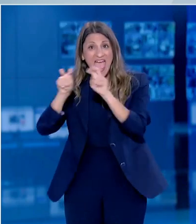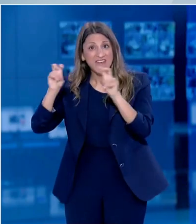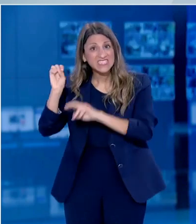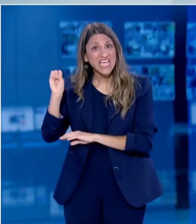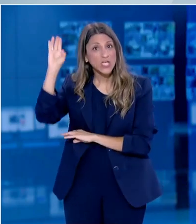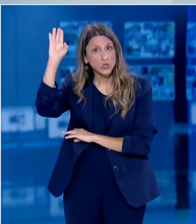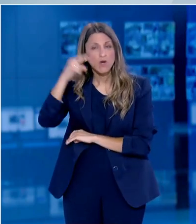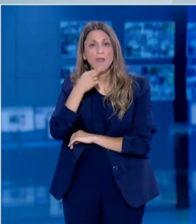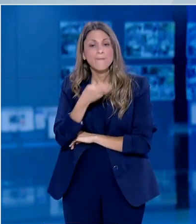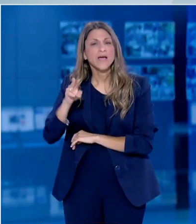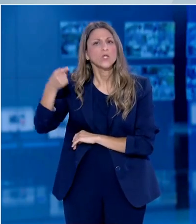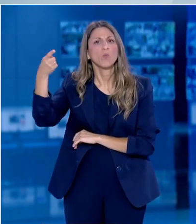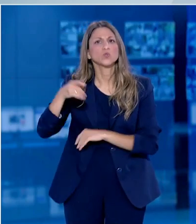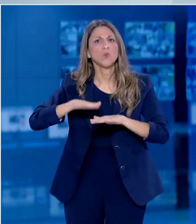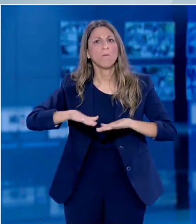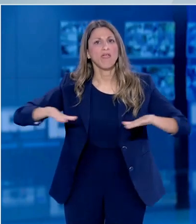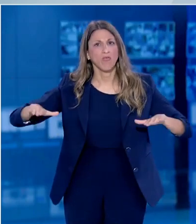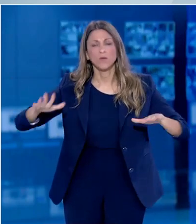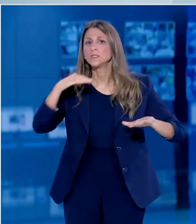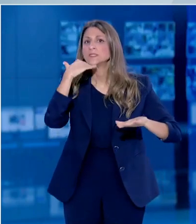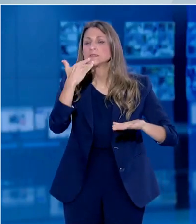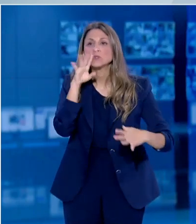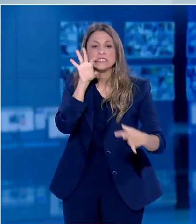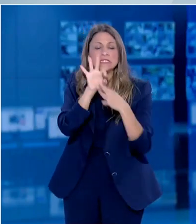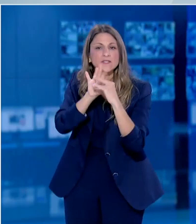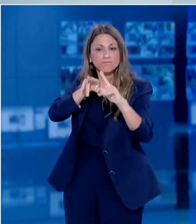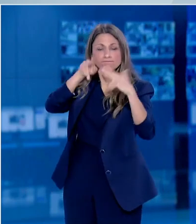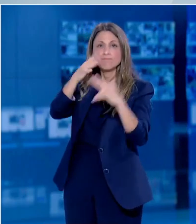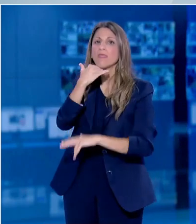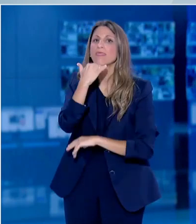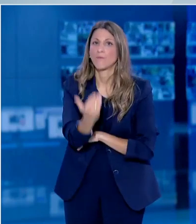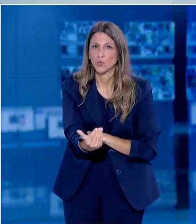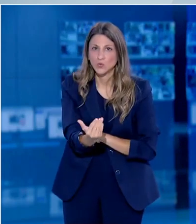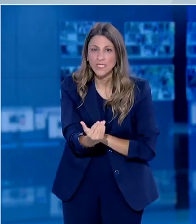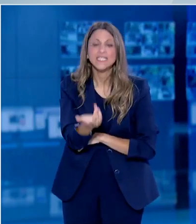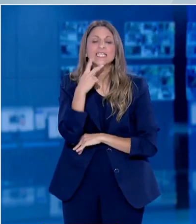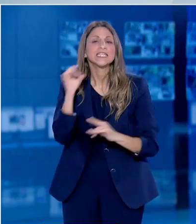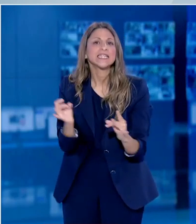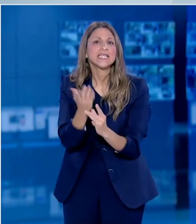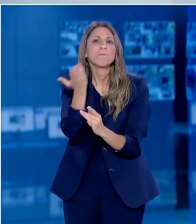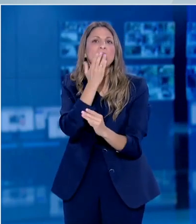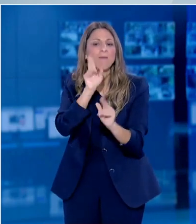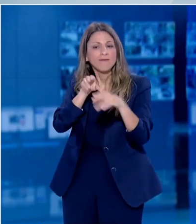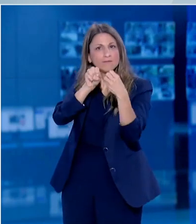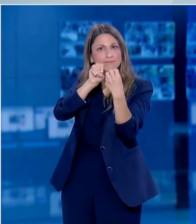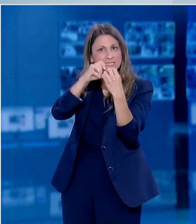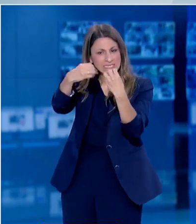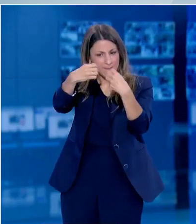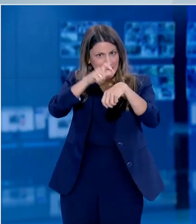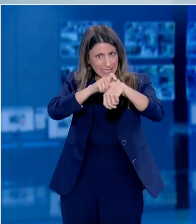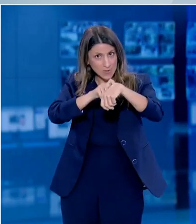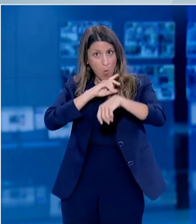πλειονότητα των παιδιών είτε δεν είχε καλή πρόσβαση είτε δεν παρακολουθούσε πλήρως τα διαδικτυακά μαθήματα οι περισσότεροι